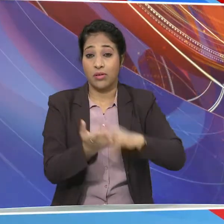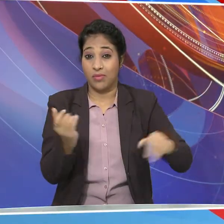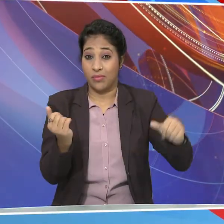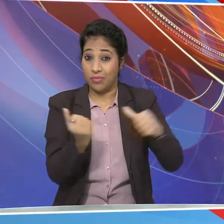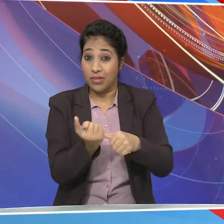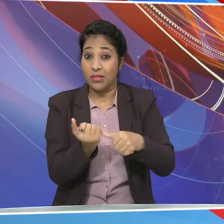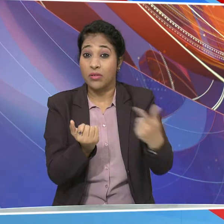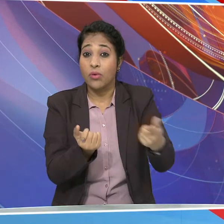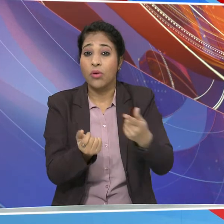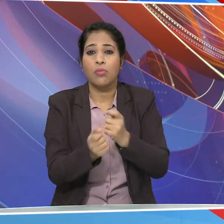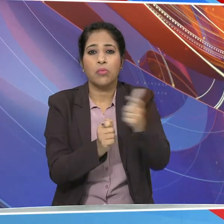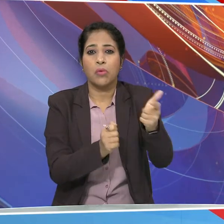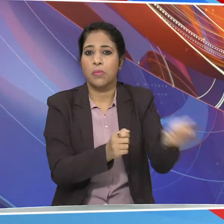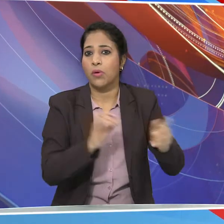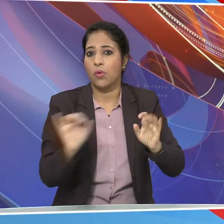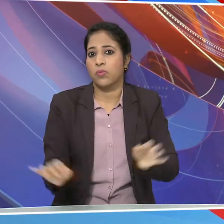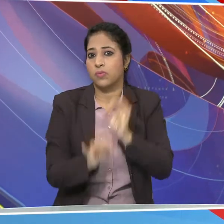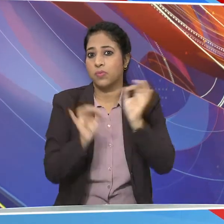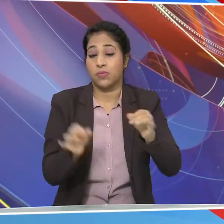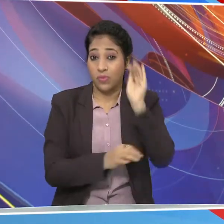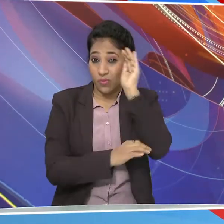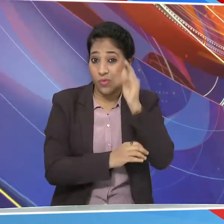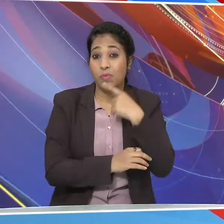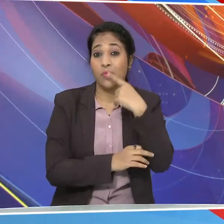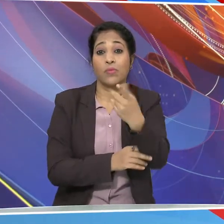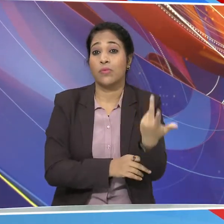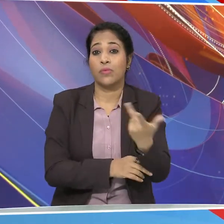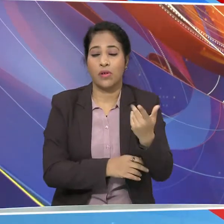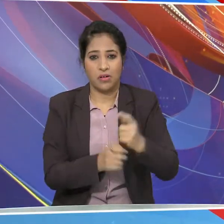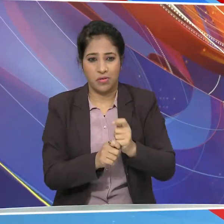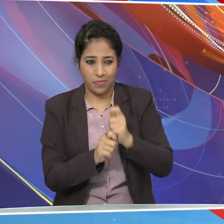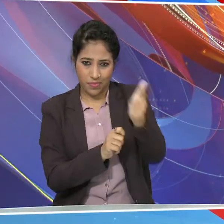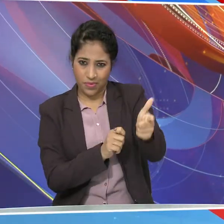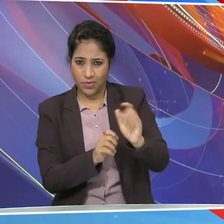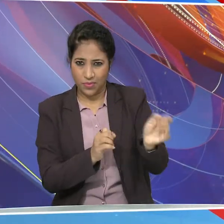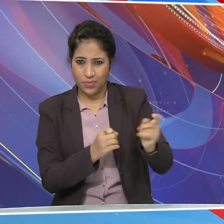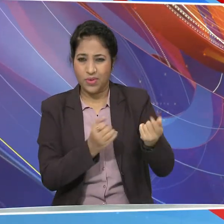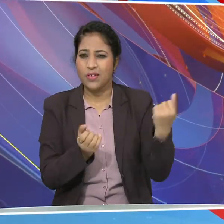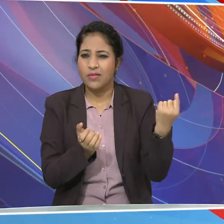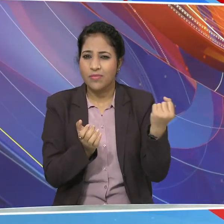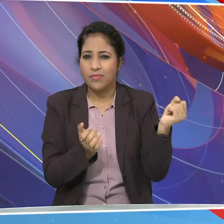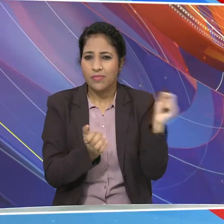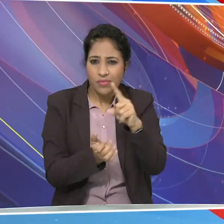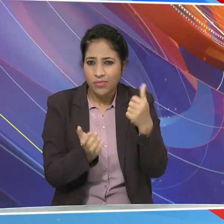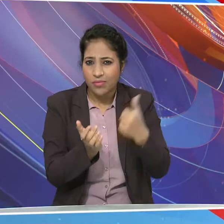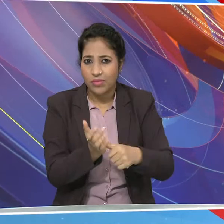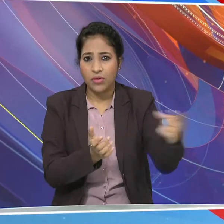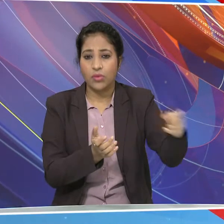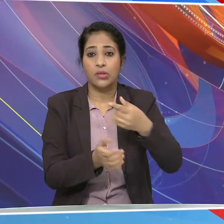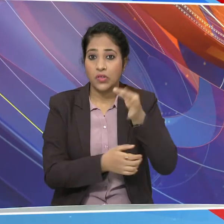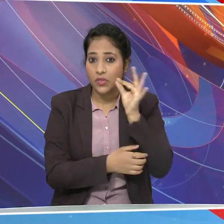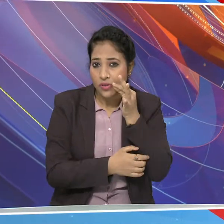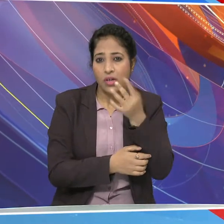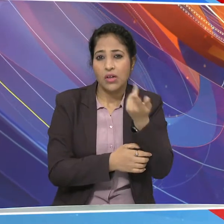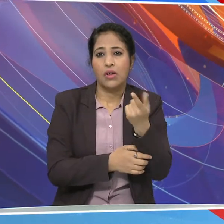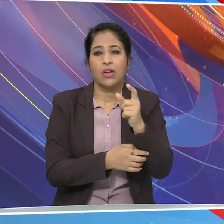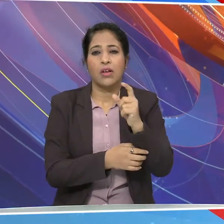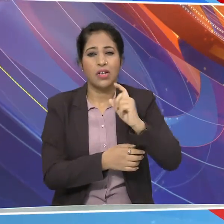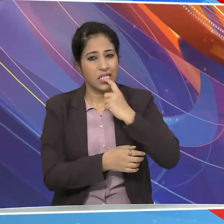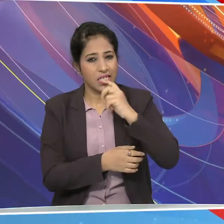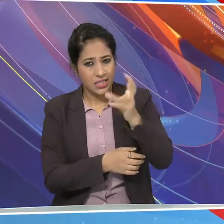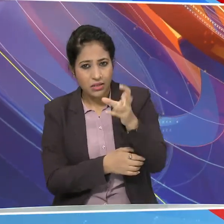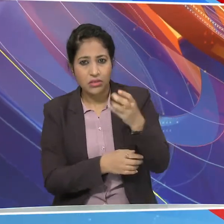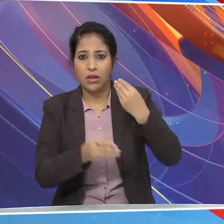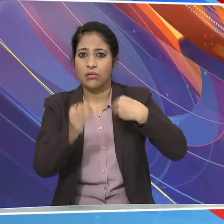नहीं मिला है खबर में बताया गया है कि वेतन नहीं मिलने की स्थिती में कई करमचारी चाय और इडली बेचने को मचबूर है